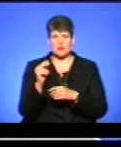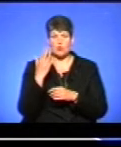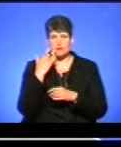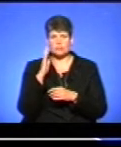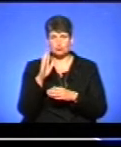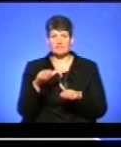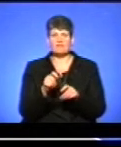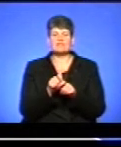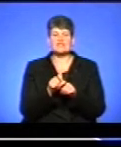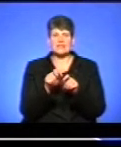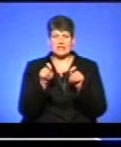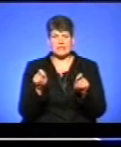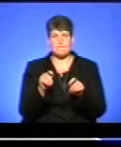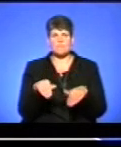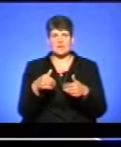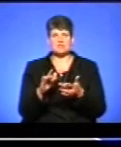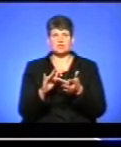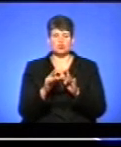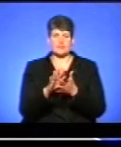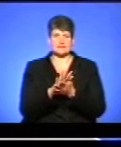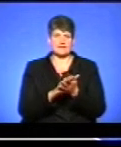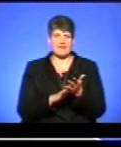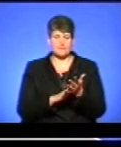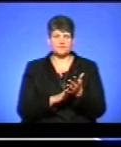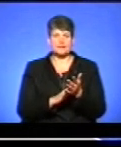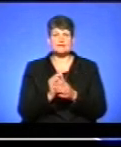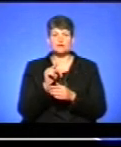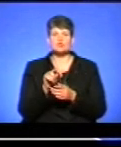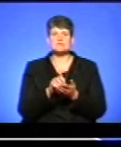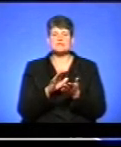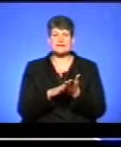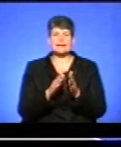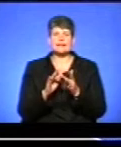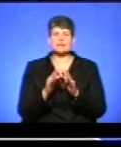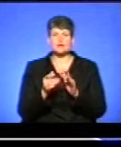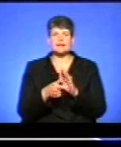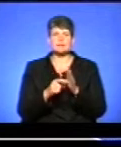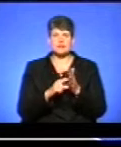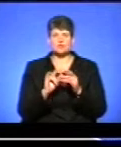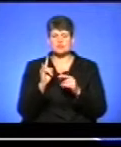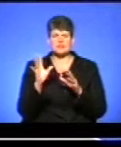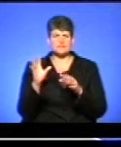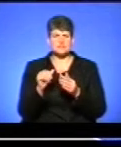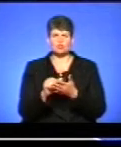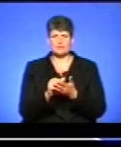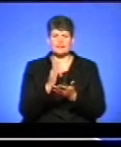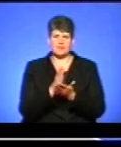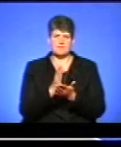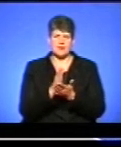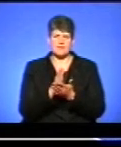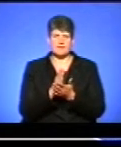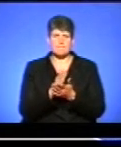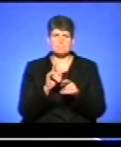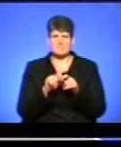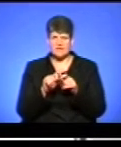відкрита подача електронних заяв. Ну, скажімо так, для того, щоб зареєструвати електронний кабінет, якщо дитина всі документи має під руками, перед тим